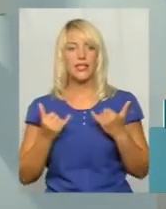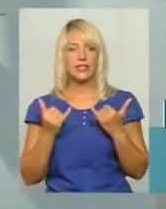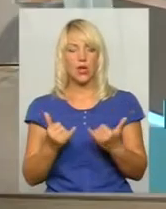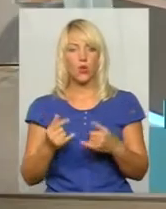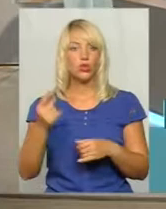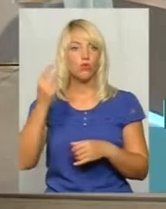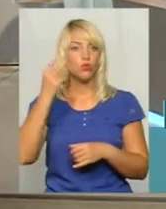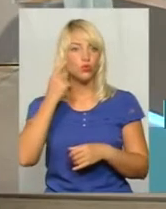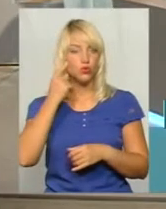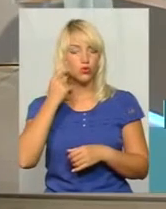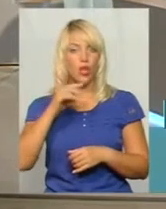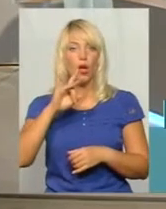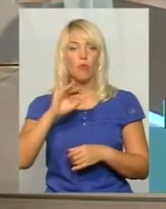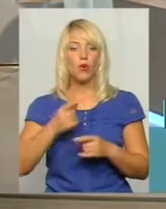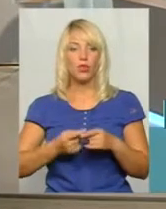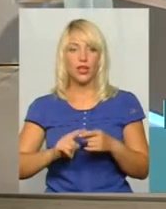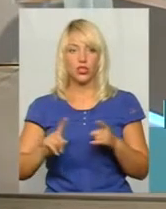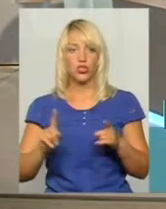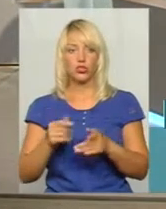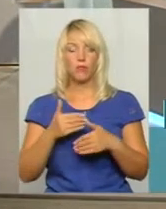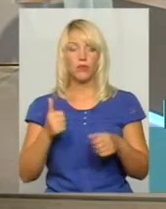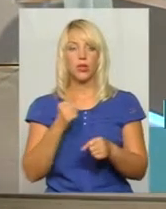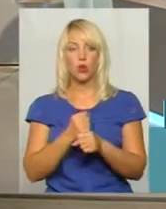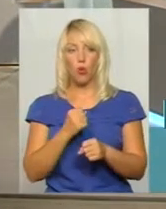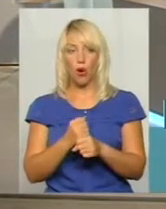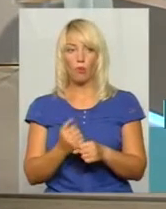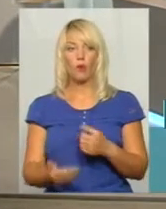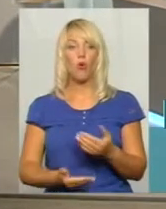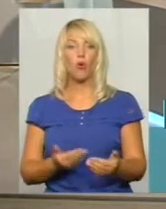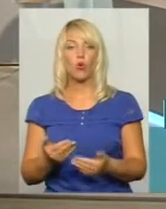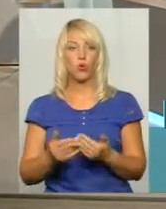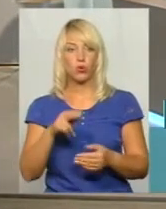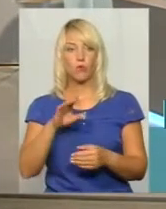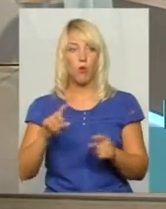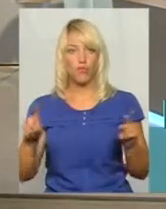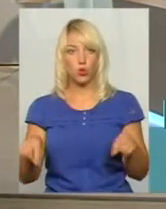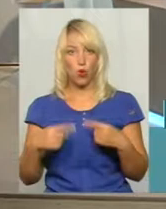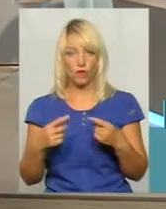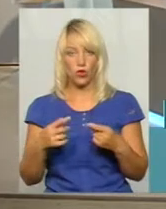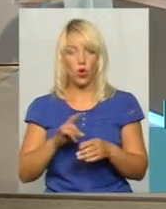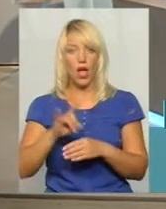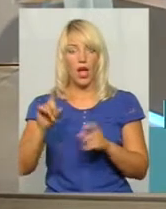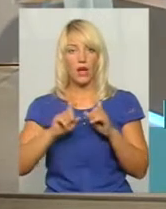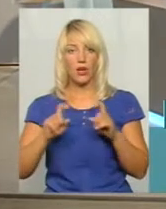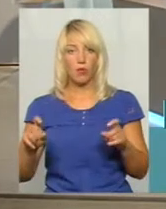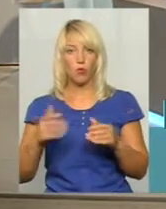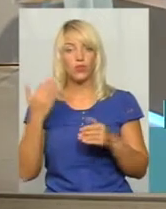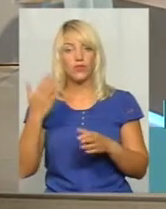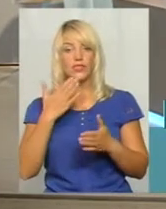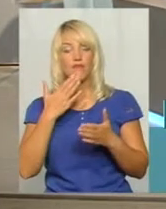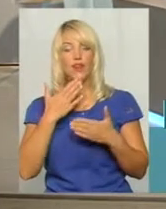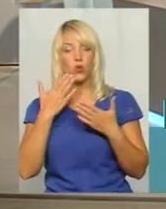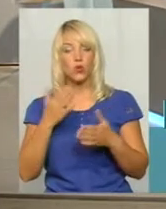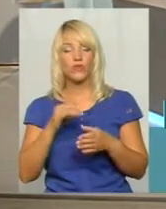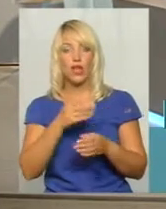почувши про те, що ми робимо певні кроки по відновленню аеропорту, і звернувся до нас проханням, щоб все-таки